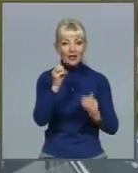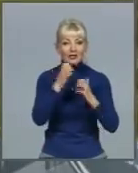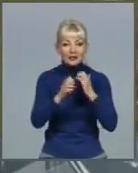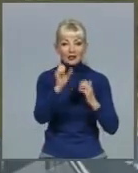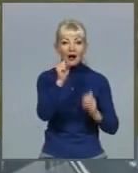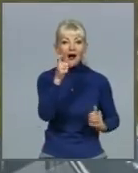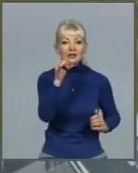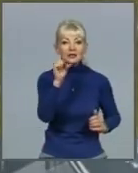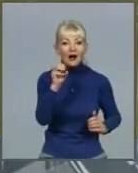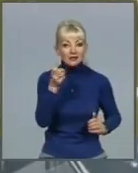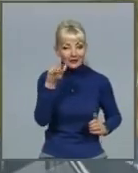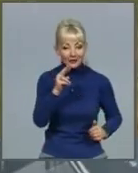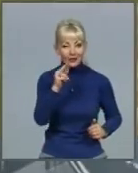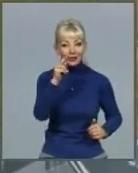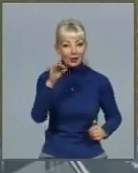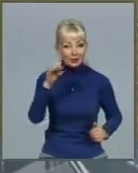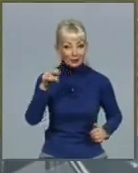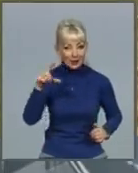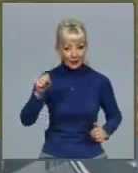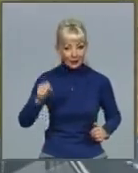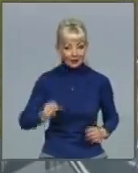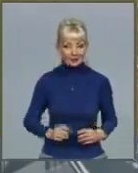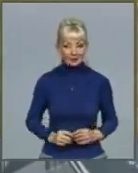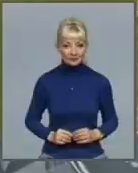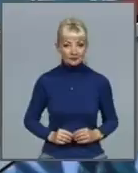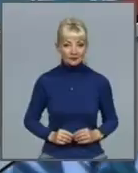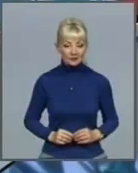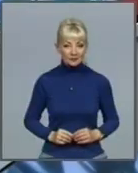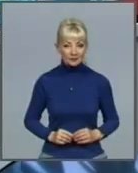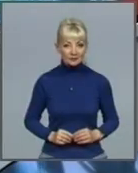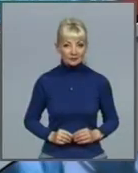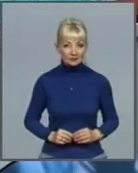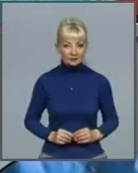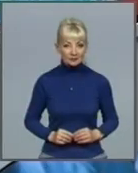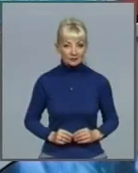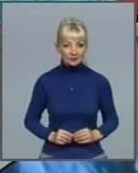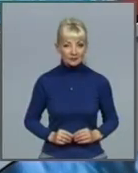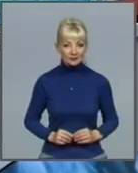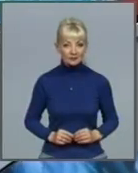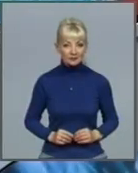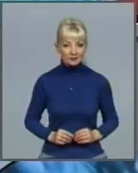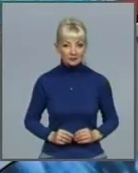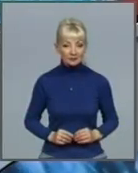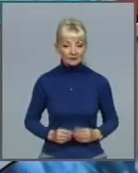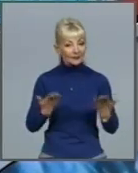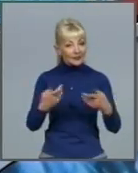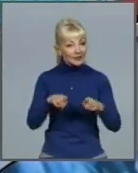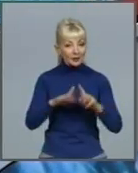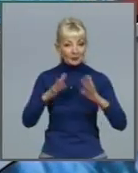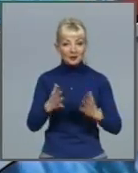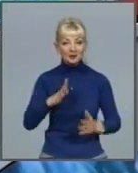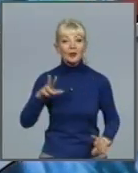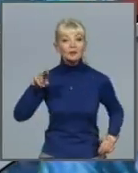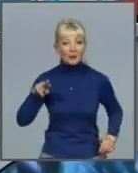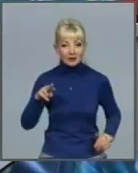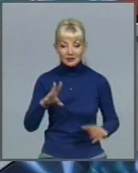Безкровний та Ярослав Конуненко – Харківські Звістя. Ось такими на події була п'ятниця. На цьому в мене вся